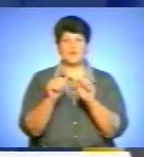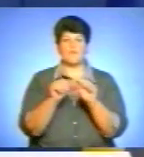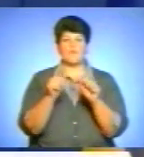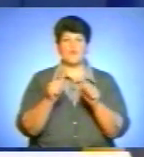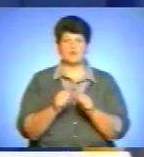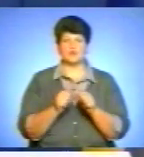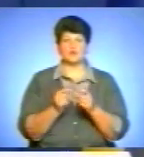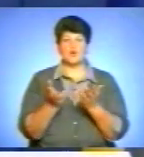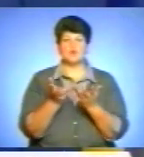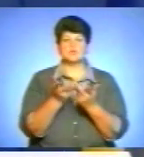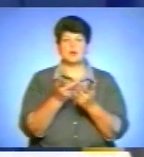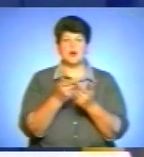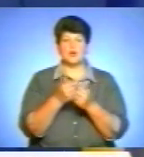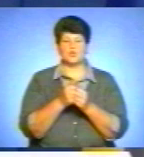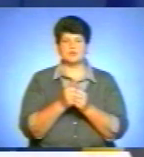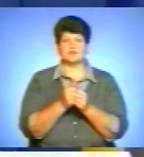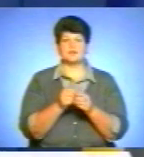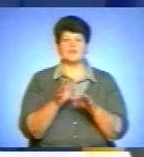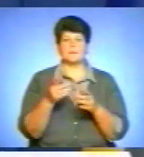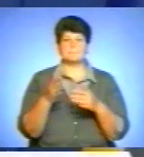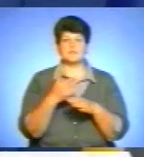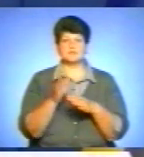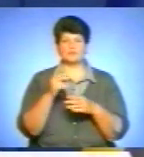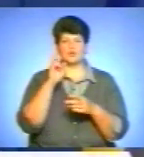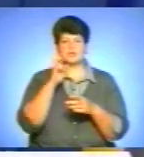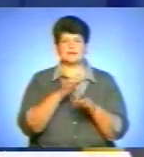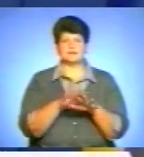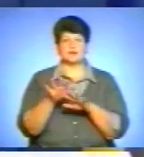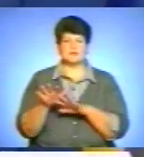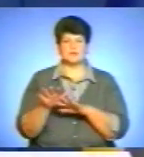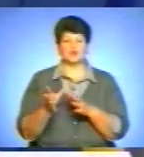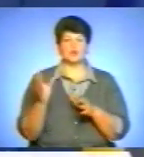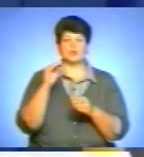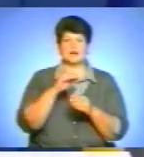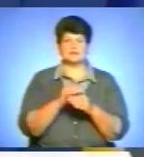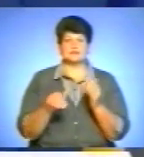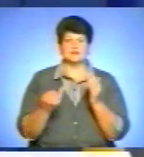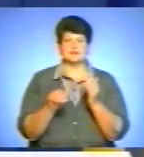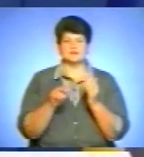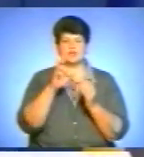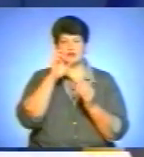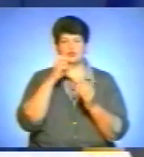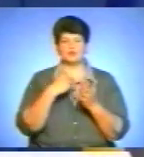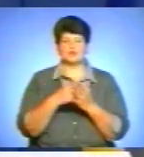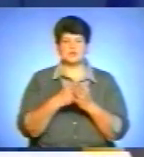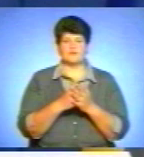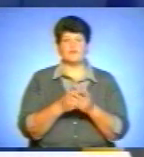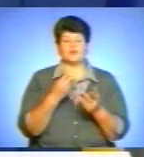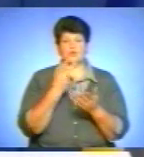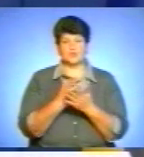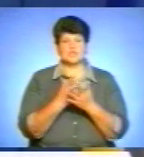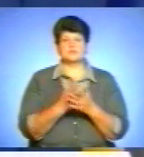розрахунків міжбюджетних транспортів, дотацій і державного бюджету, виходячи з об'єктивних потреб